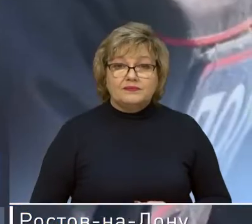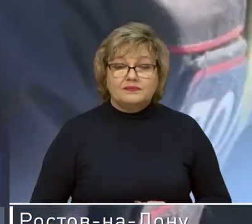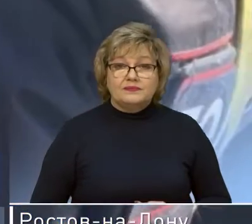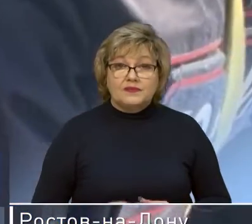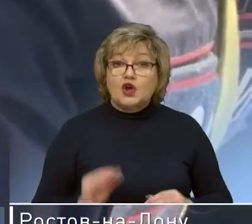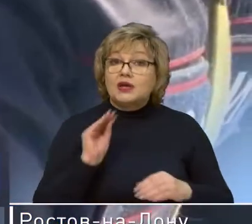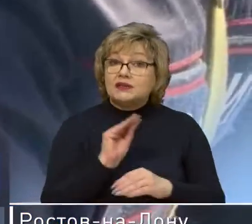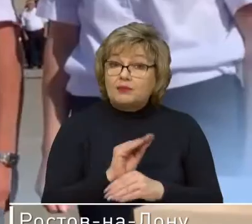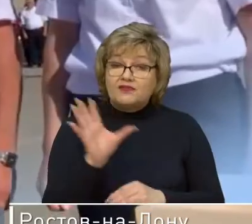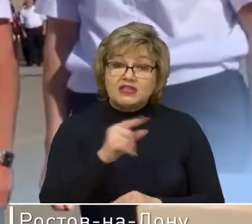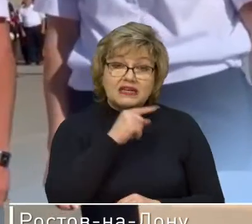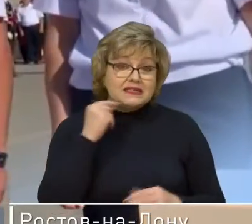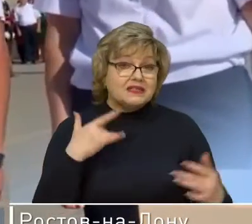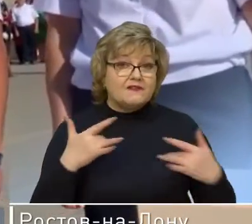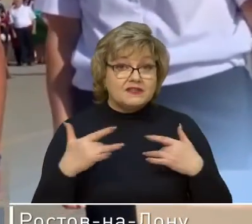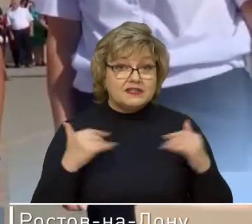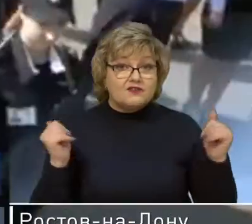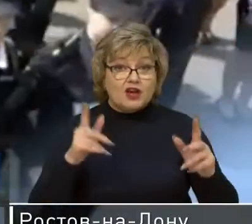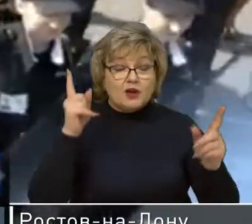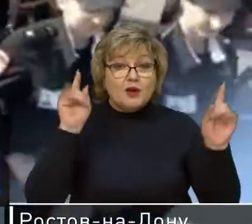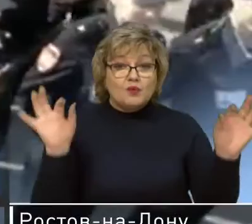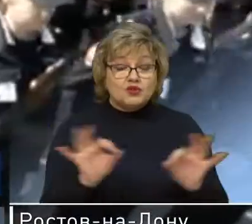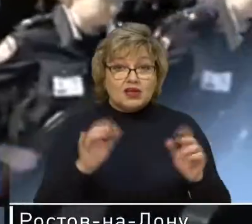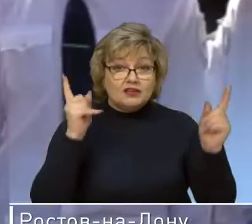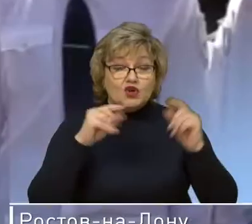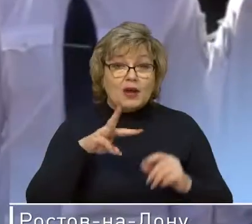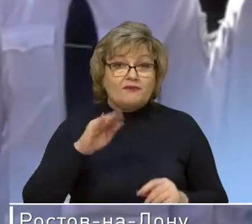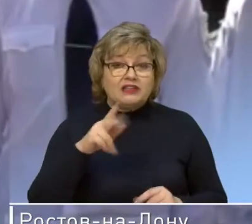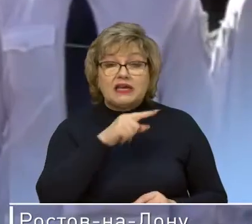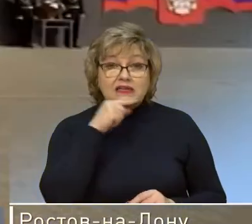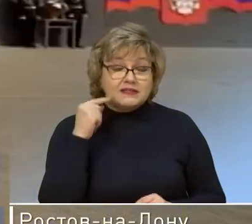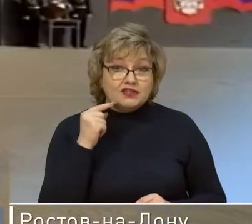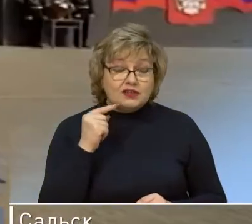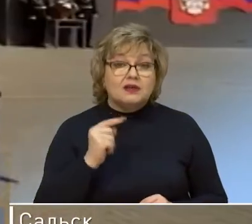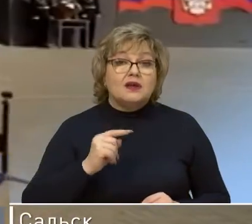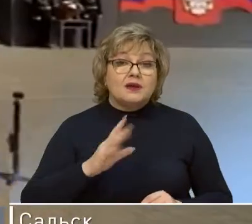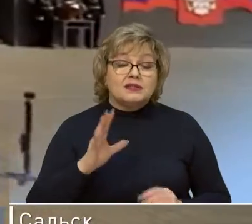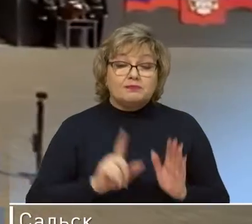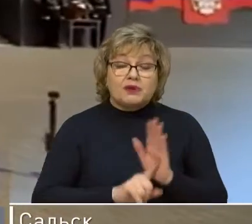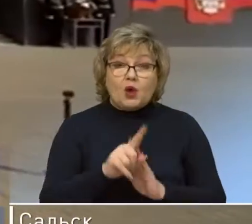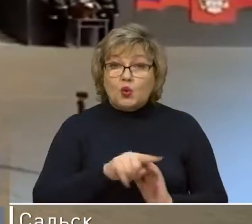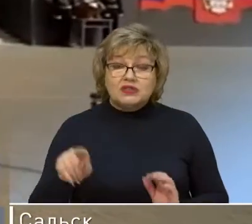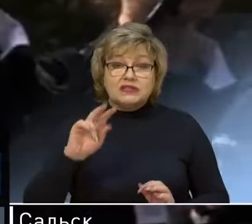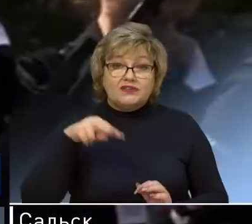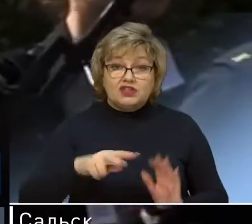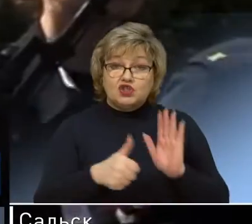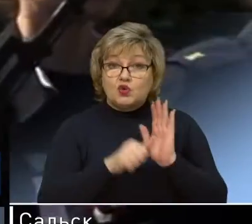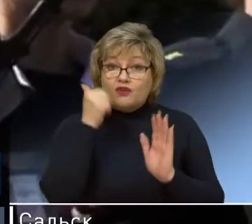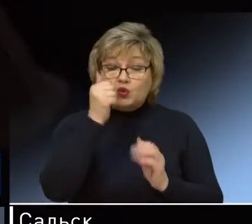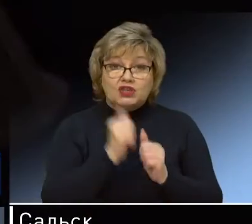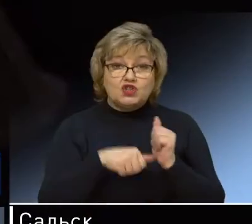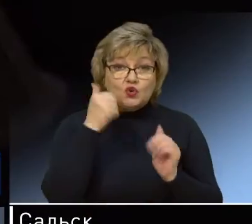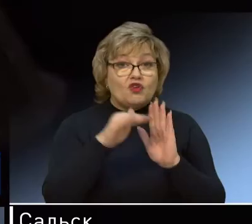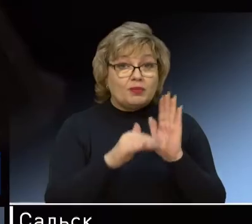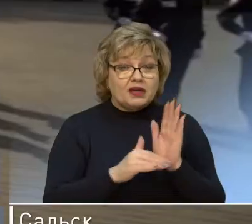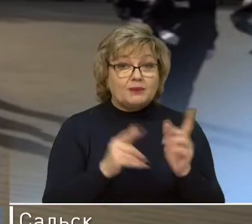Добавим, Всероссийский фестиваль музыкального творчества МВД России «Щиты Лира» проходит с 2006 года. Ежегодно в